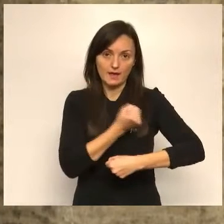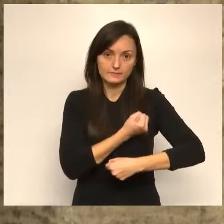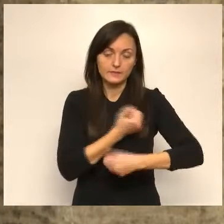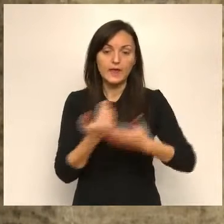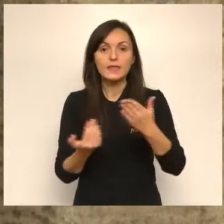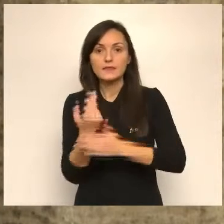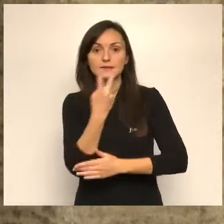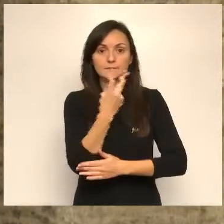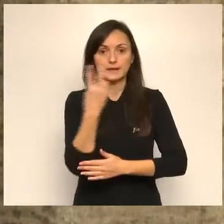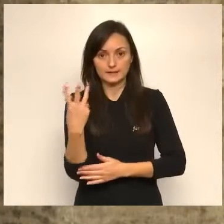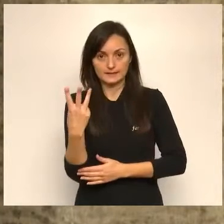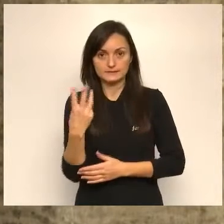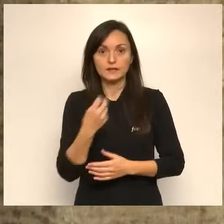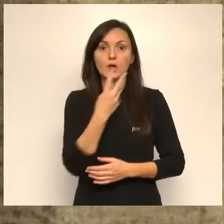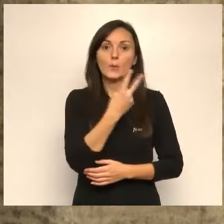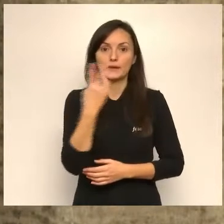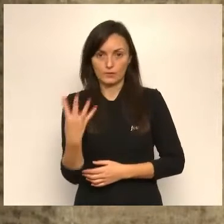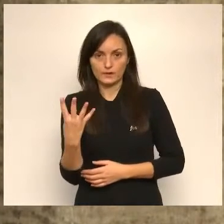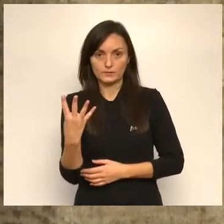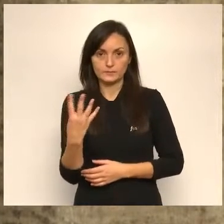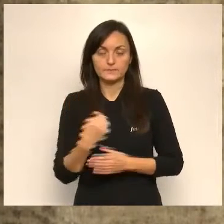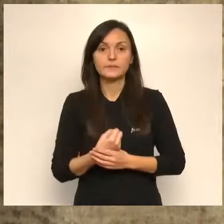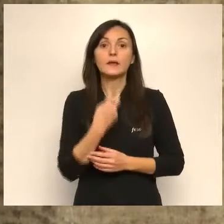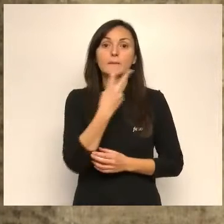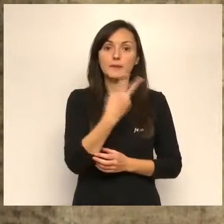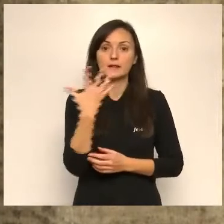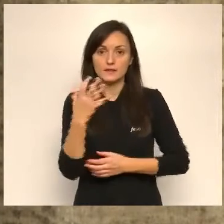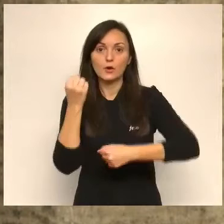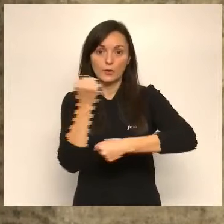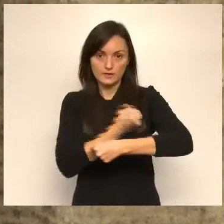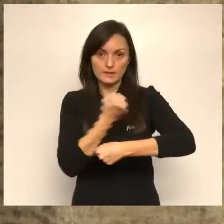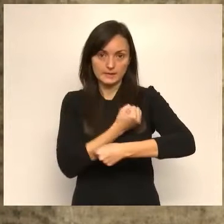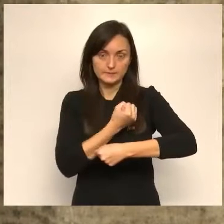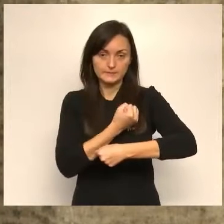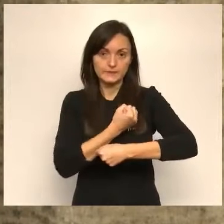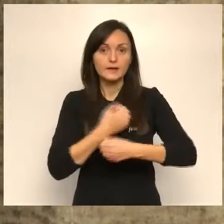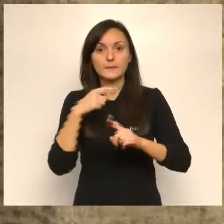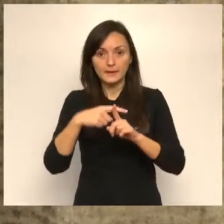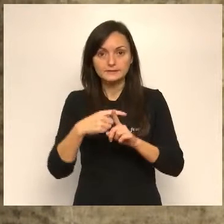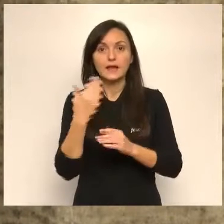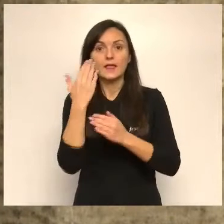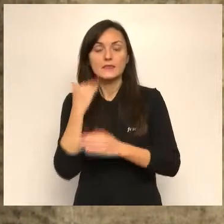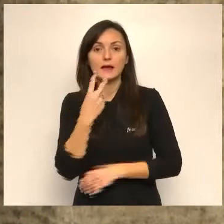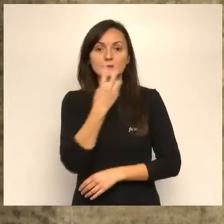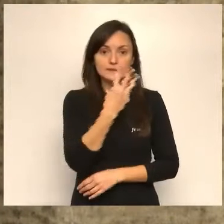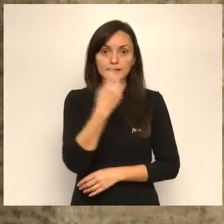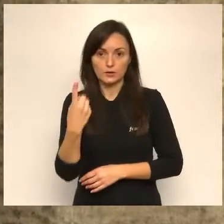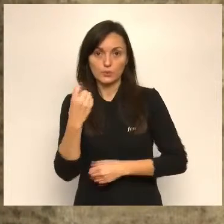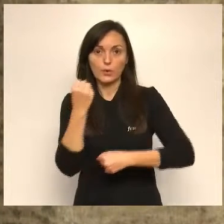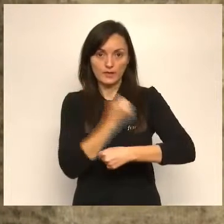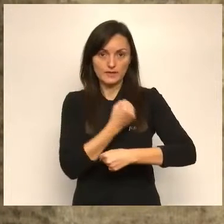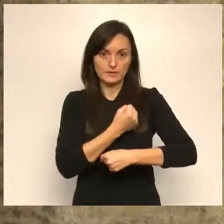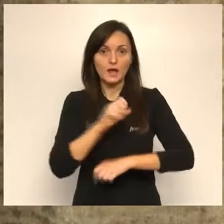els dies 23, 24 i 25 de desembre i els dies 31 de